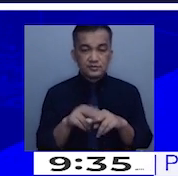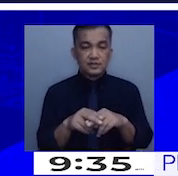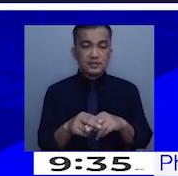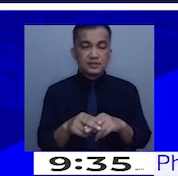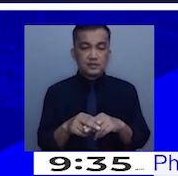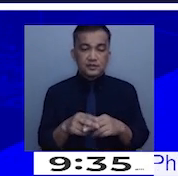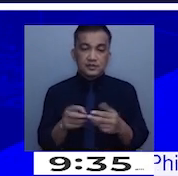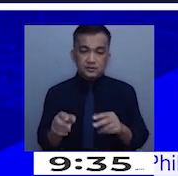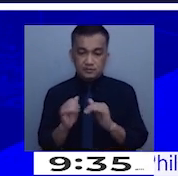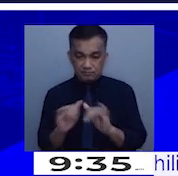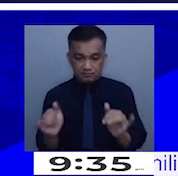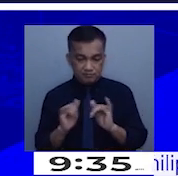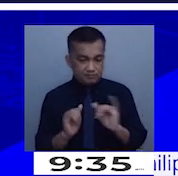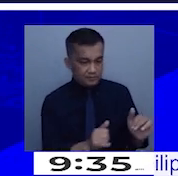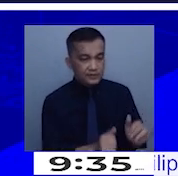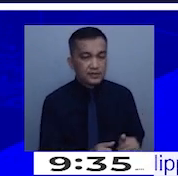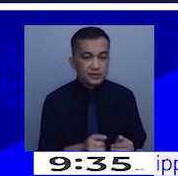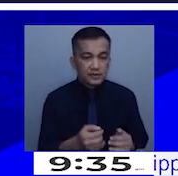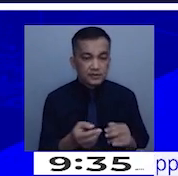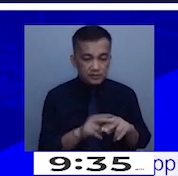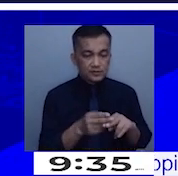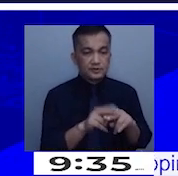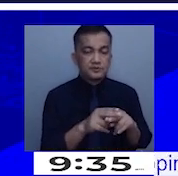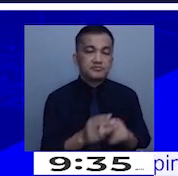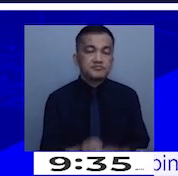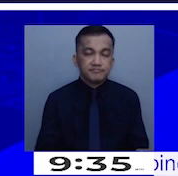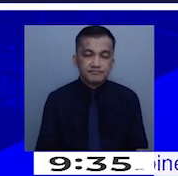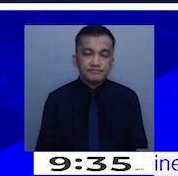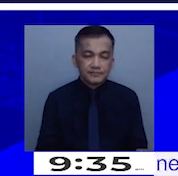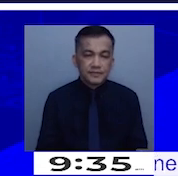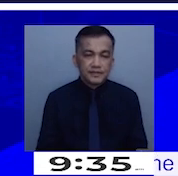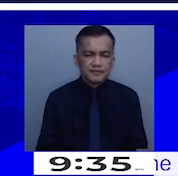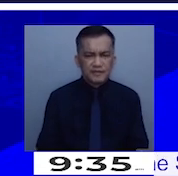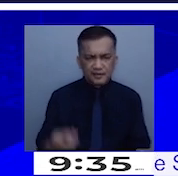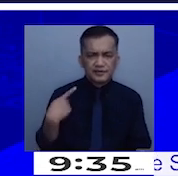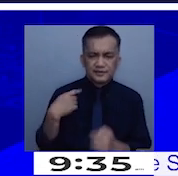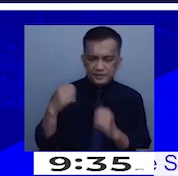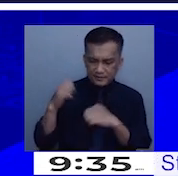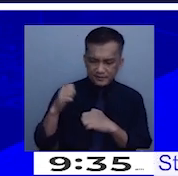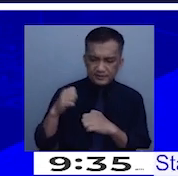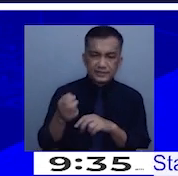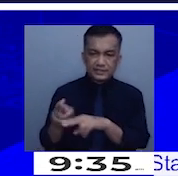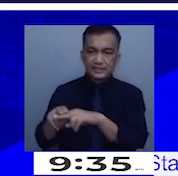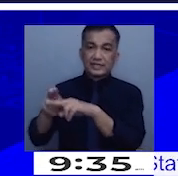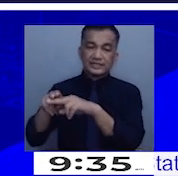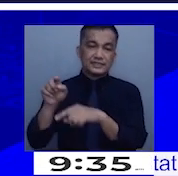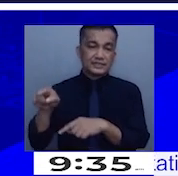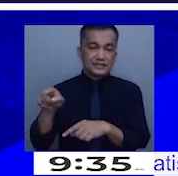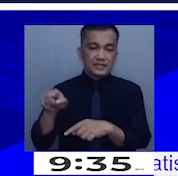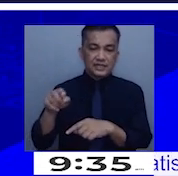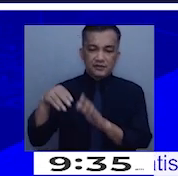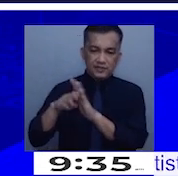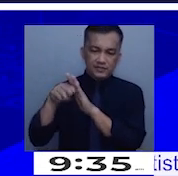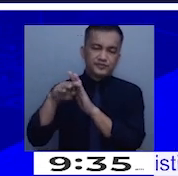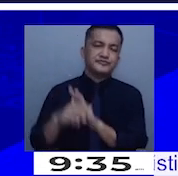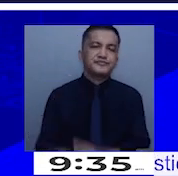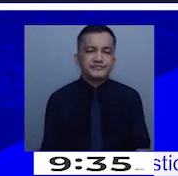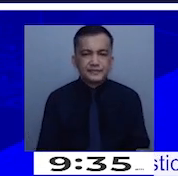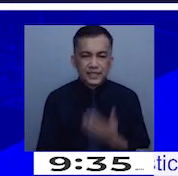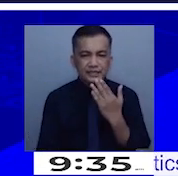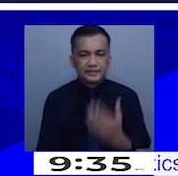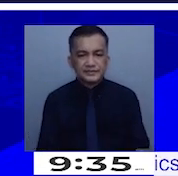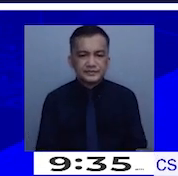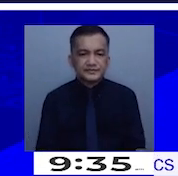things being the same, pag tumataas yung mga items na ito, may mga expectations tayo na natataas yung ating inflation rate. Thank you.